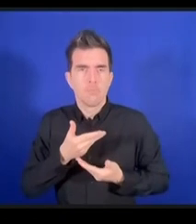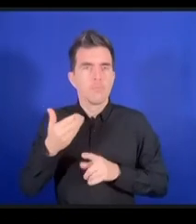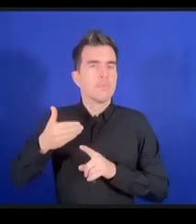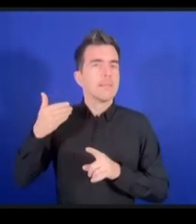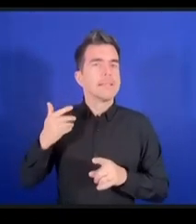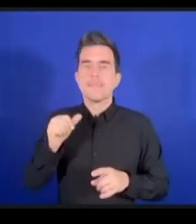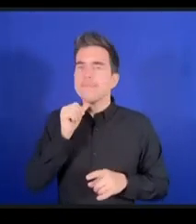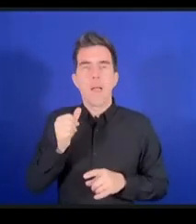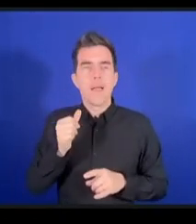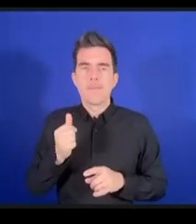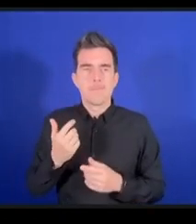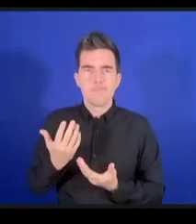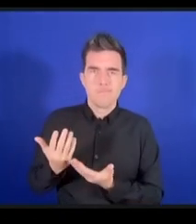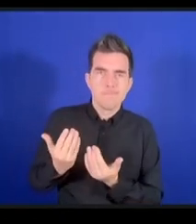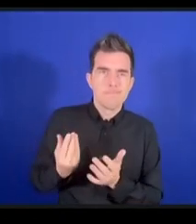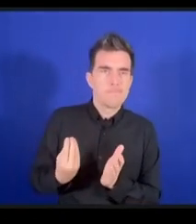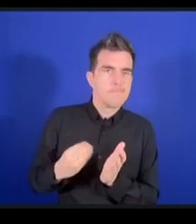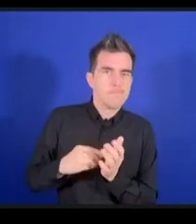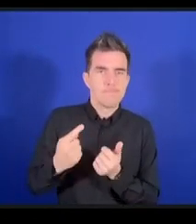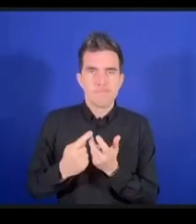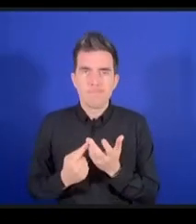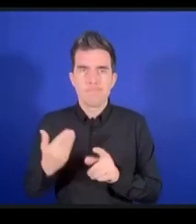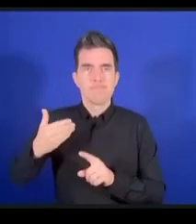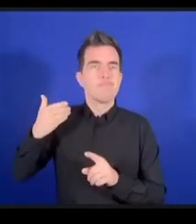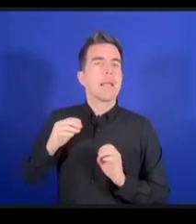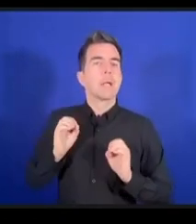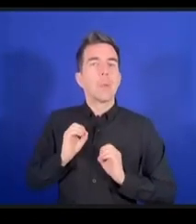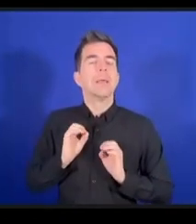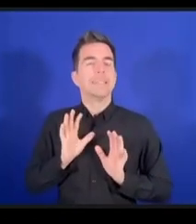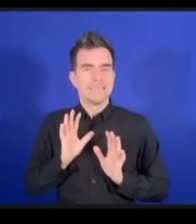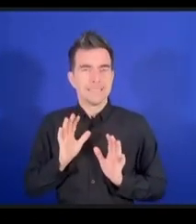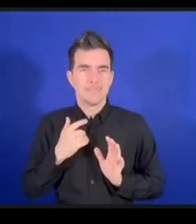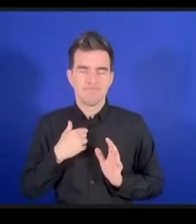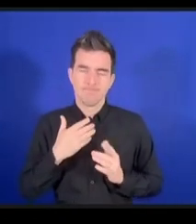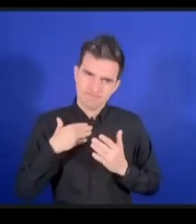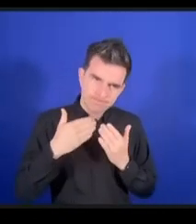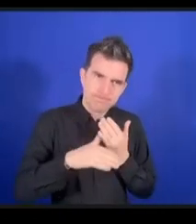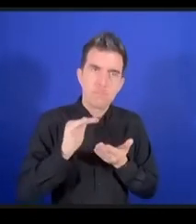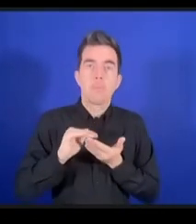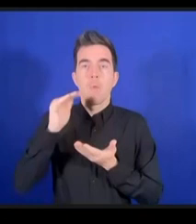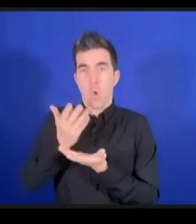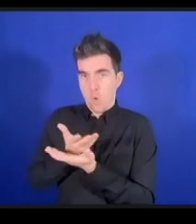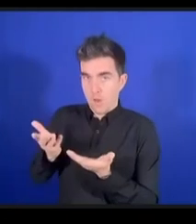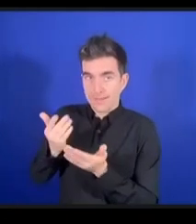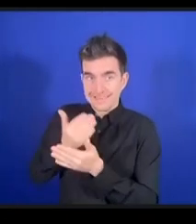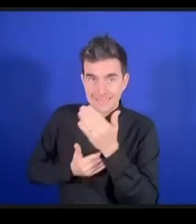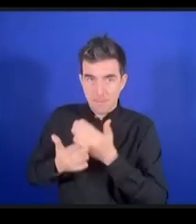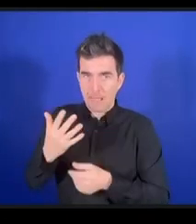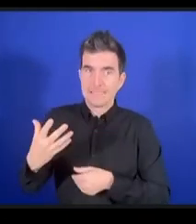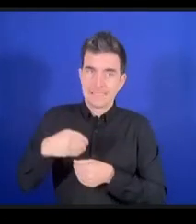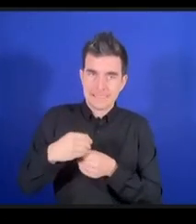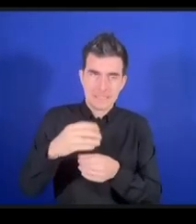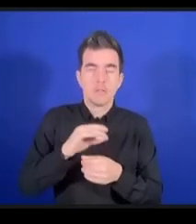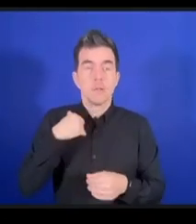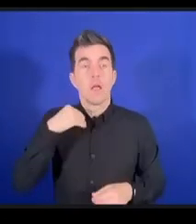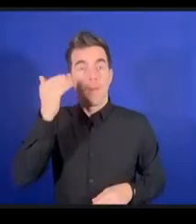handicap. Mais comme vous le savez, cela nécessite davantage de ressources en termes de financement, également en termes d'efforts.